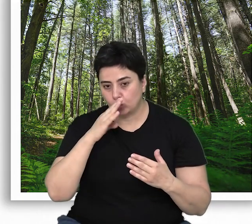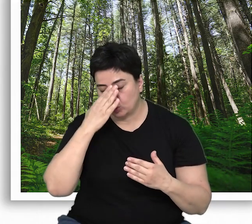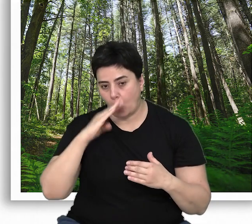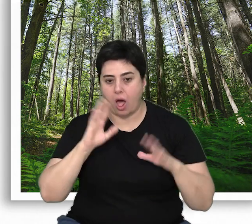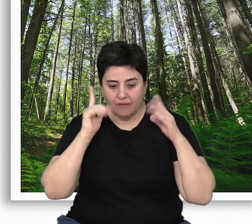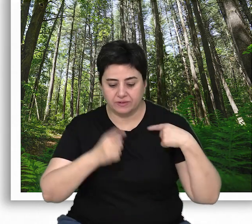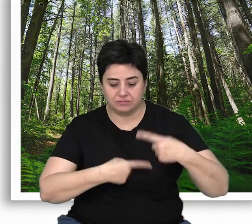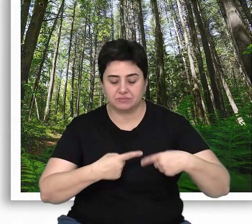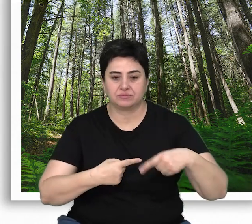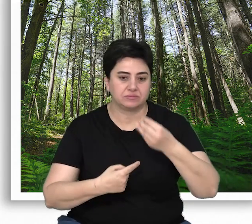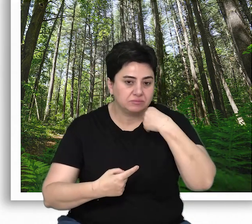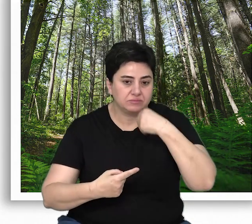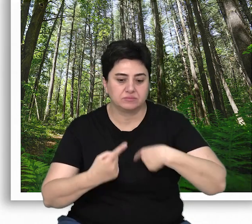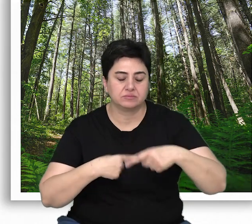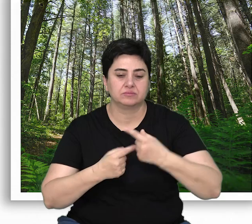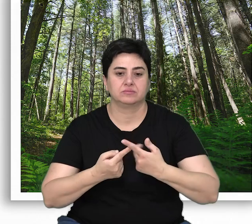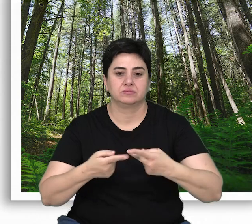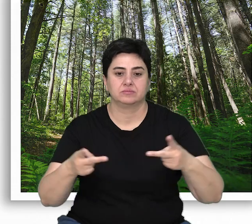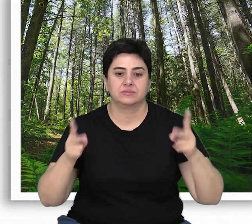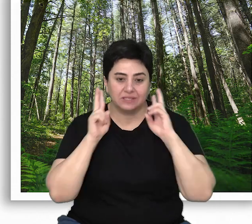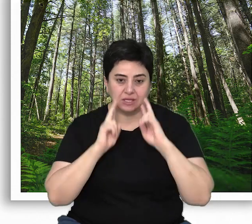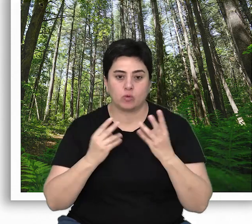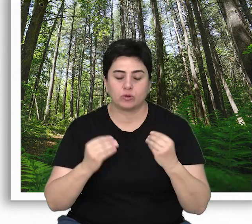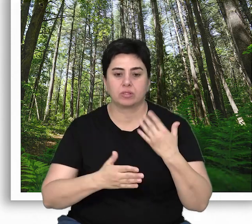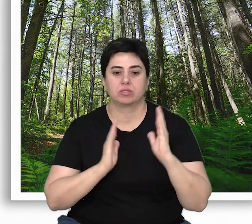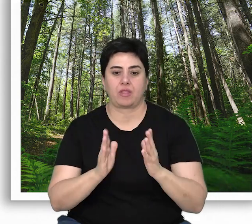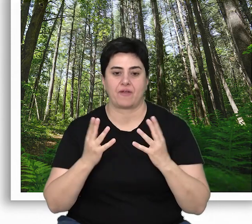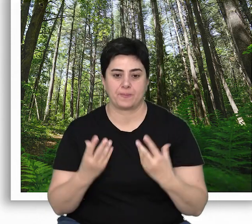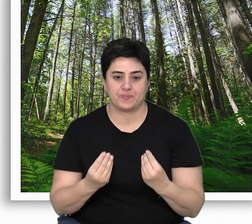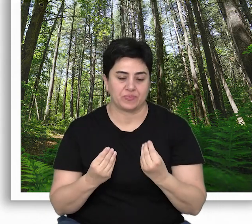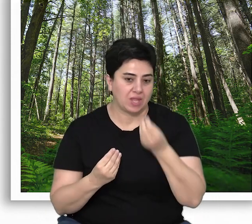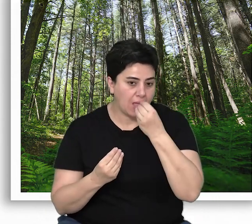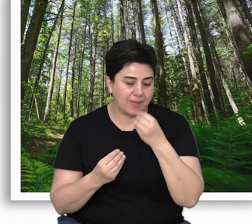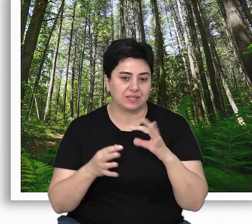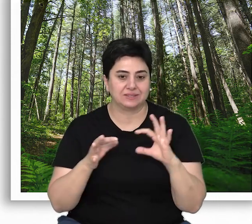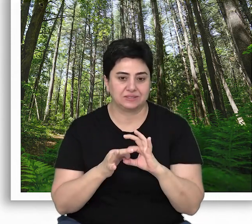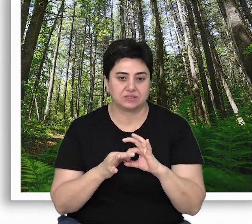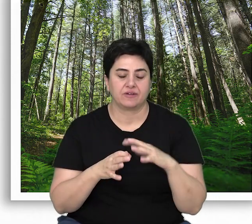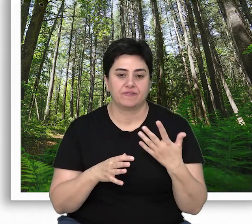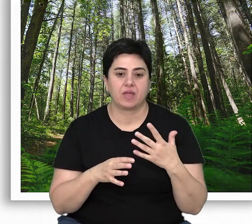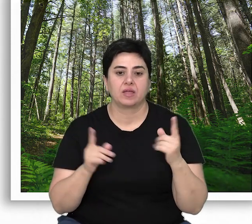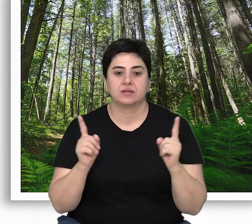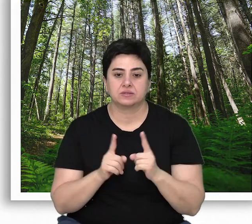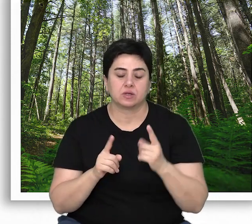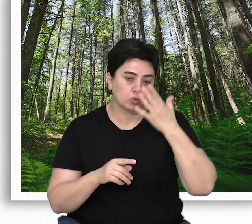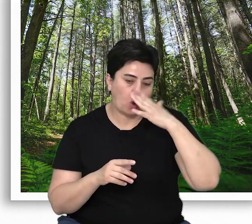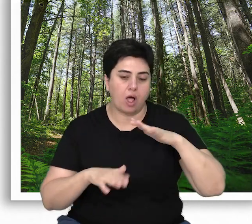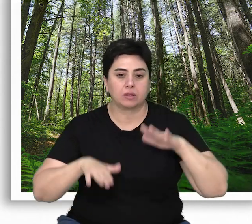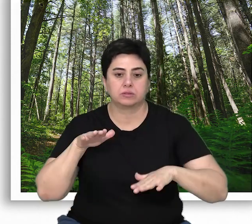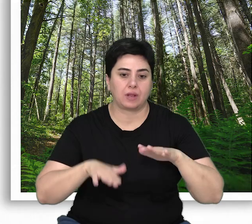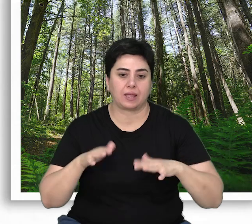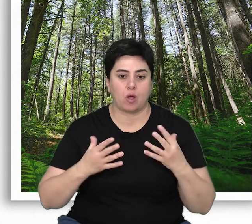organizmalar arası etkileşim biyolojik çeşitliliği, türlerin devamlılığını, besin zincirini ve özetle